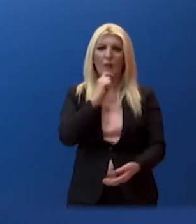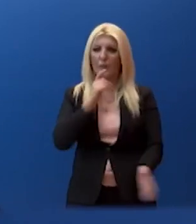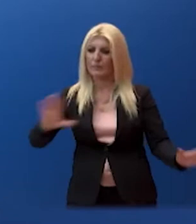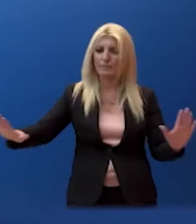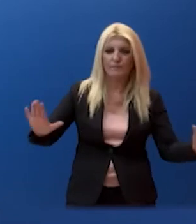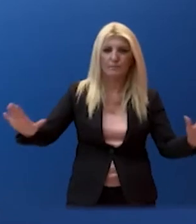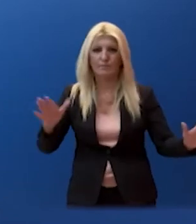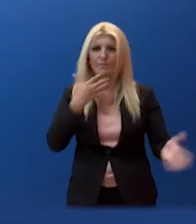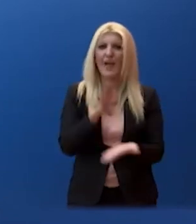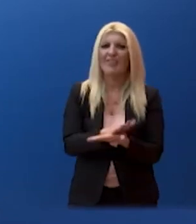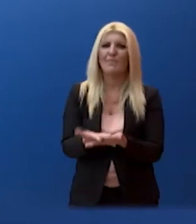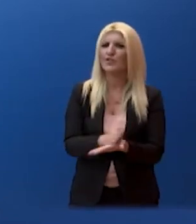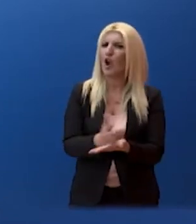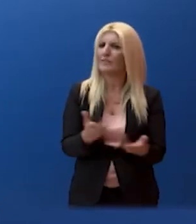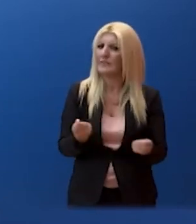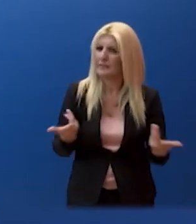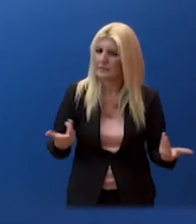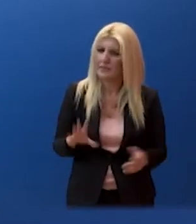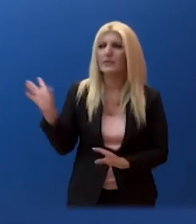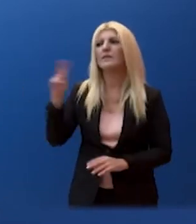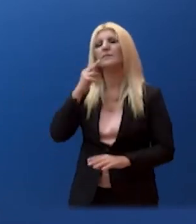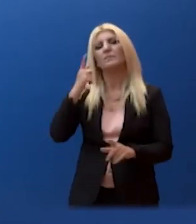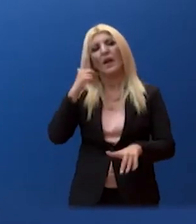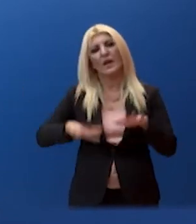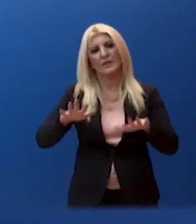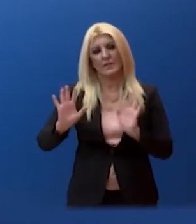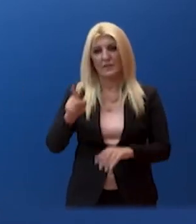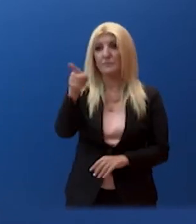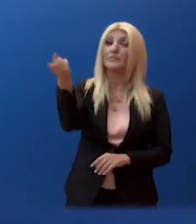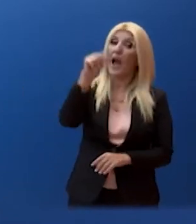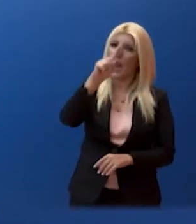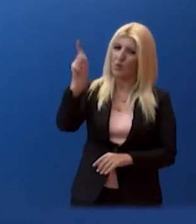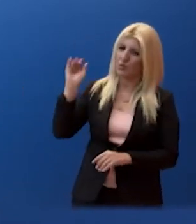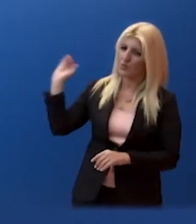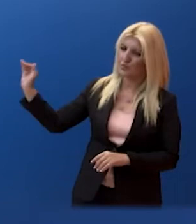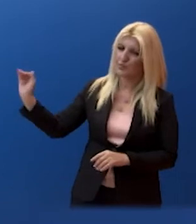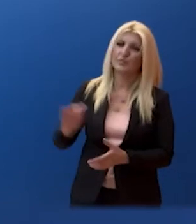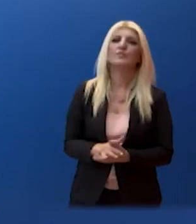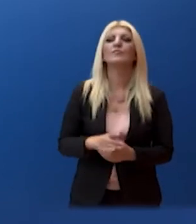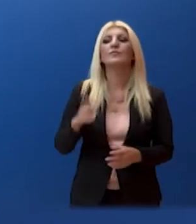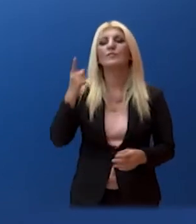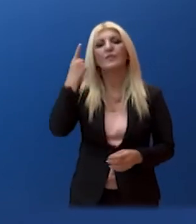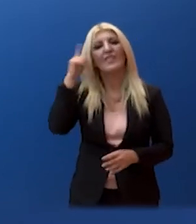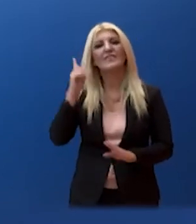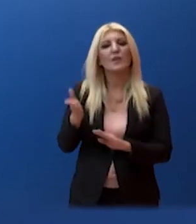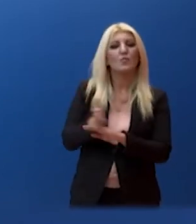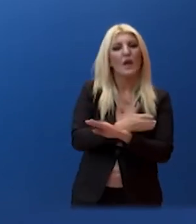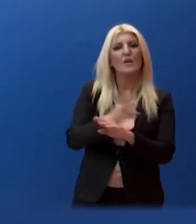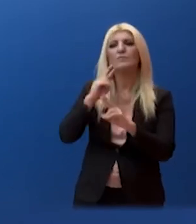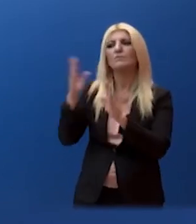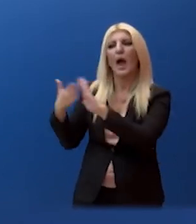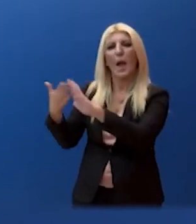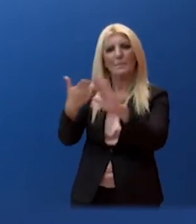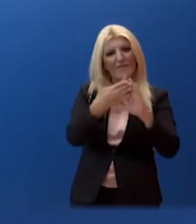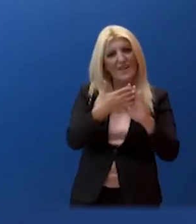Κύριε Μουρέλατου. Κύριε Πρόσωπε, ανεξαρτήτως του αν θα ξεκινήσουν διερευνητικές πριν ή μετά την Συνόδο Κορυφή στις 20-25